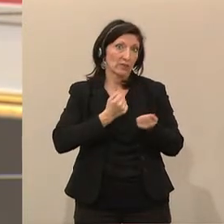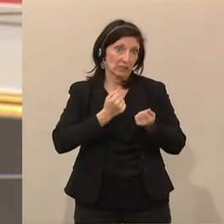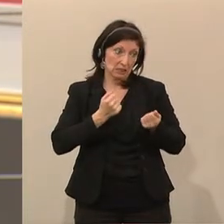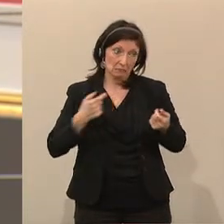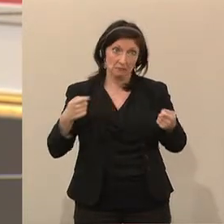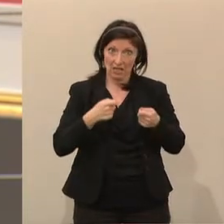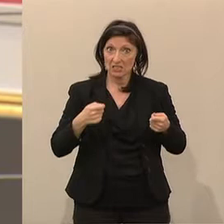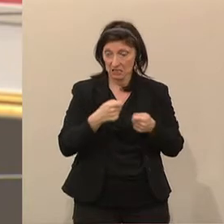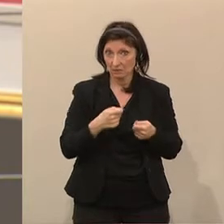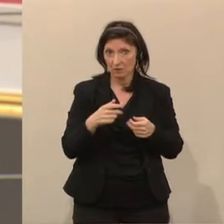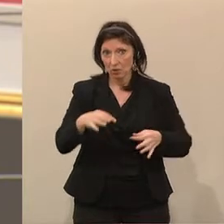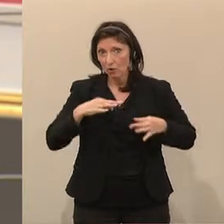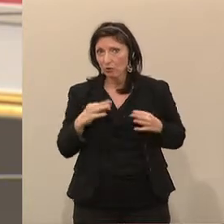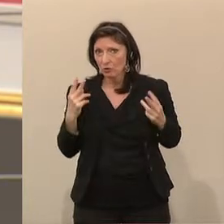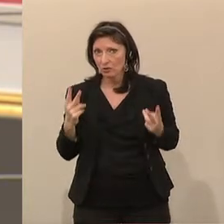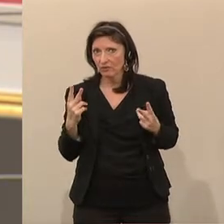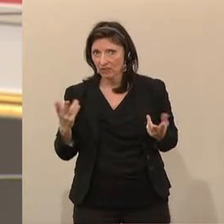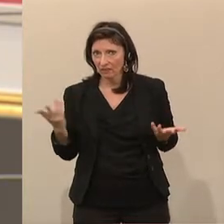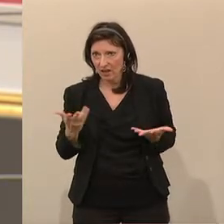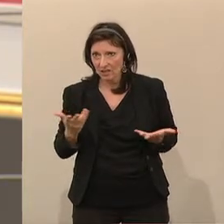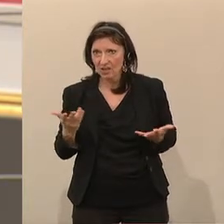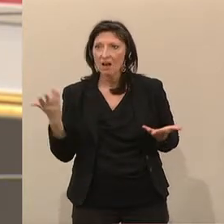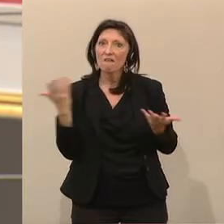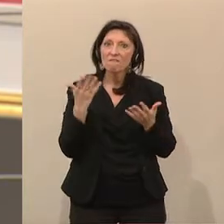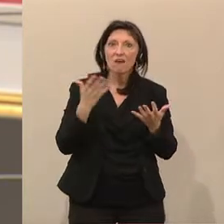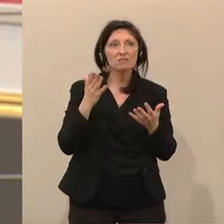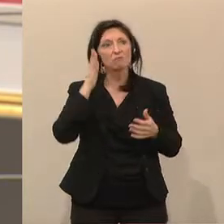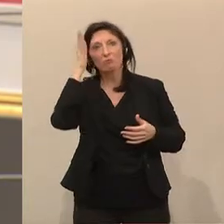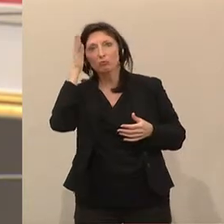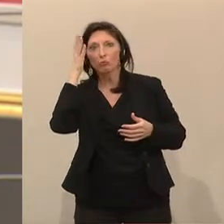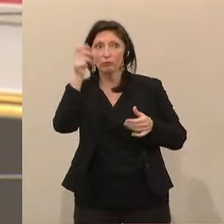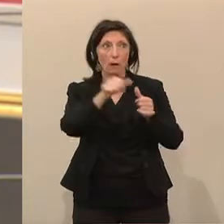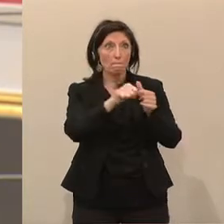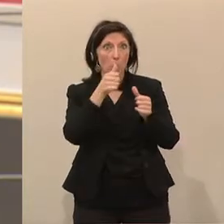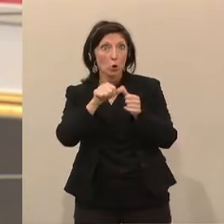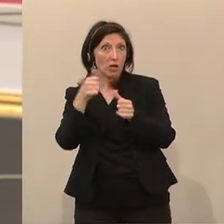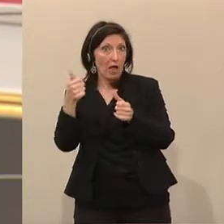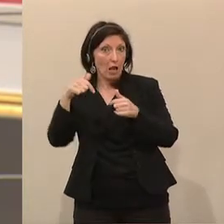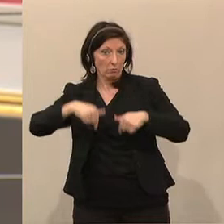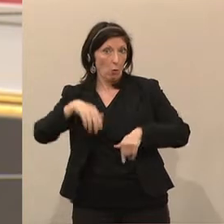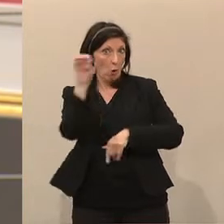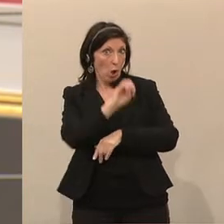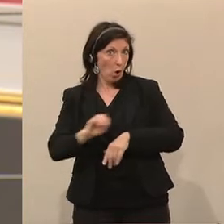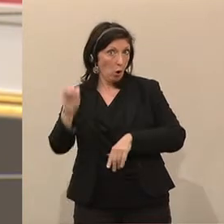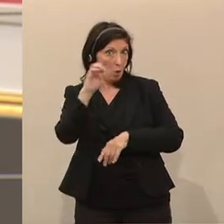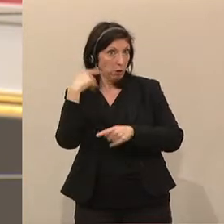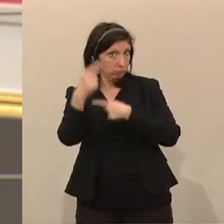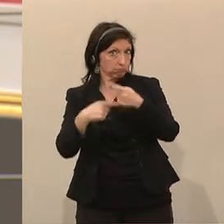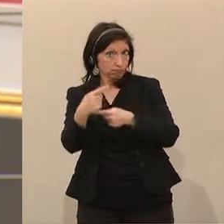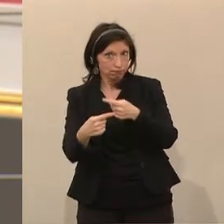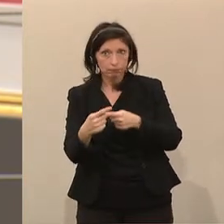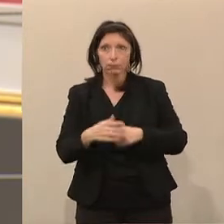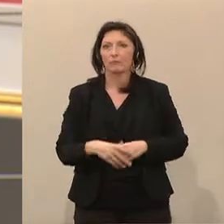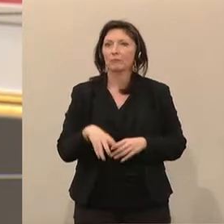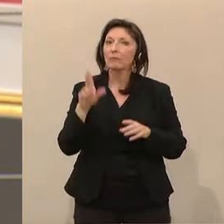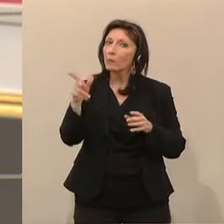geht es uns speziell um die Frage, welches Agrarmodell der Zukunft wir in Europa haben wollen. Die Schwerpunkte im